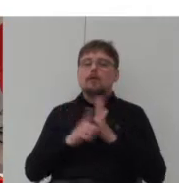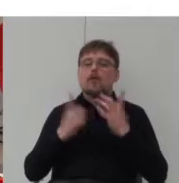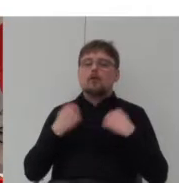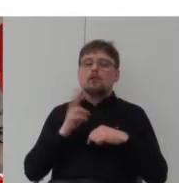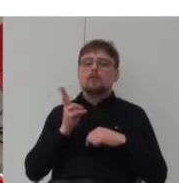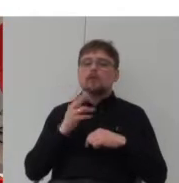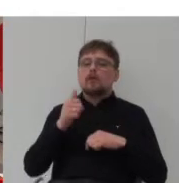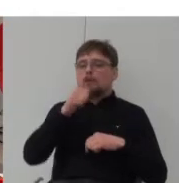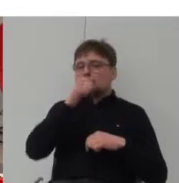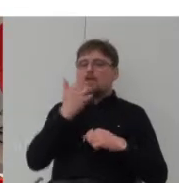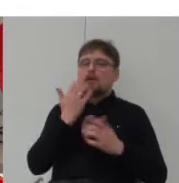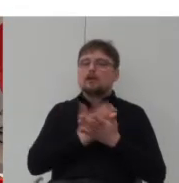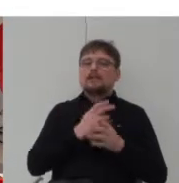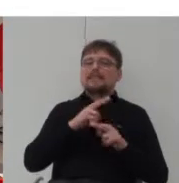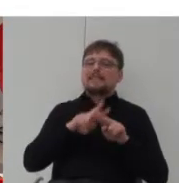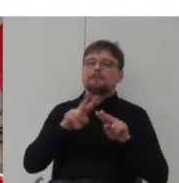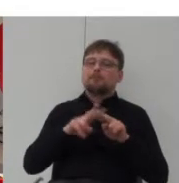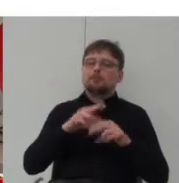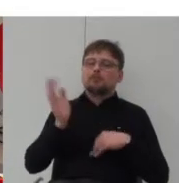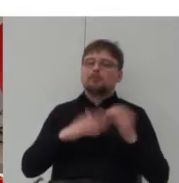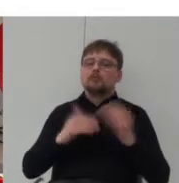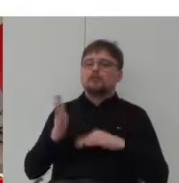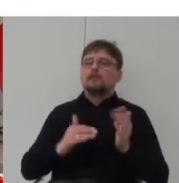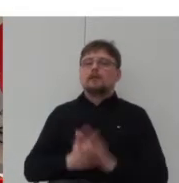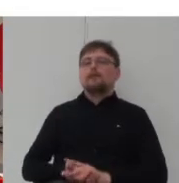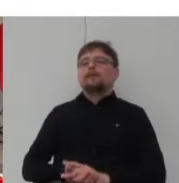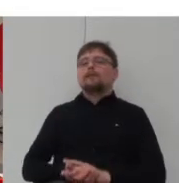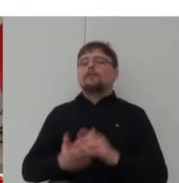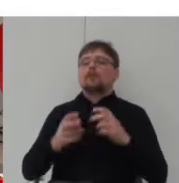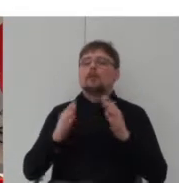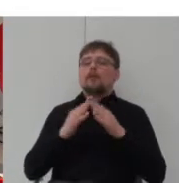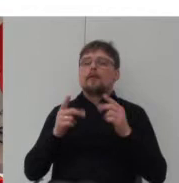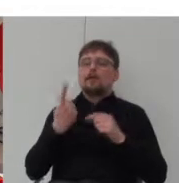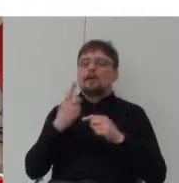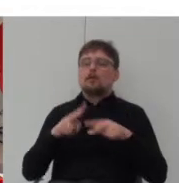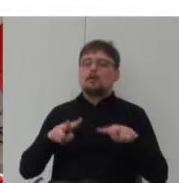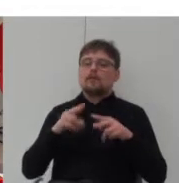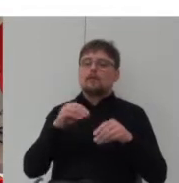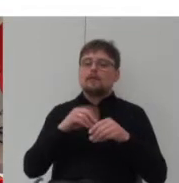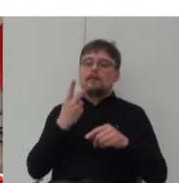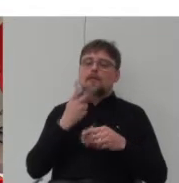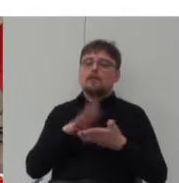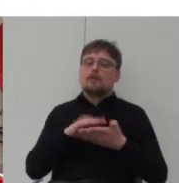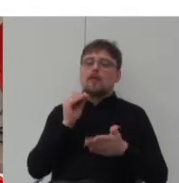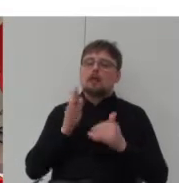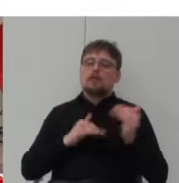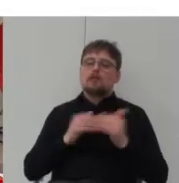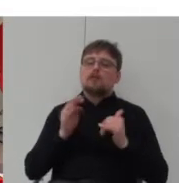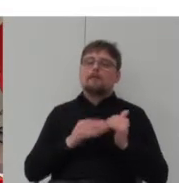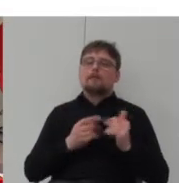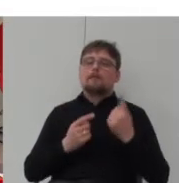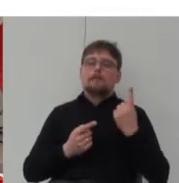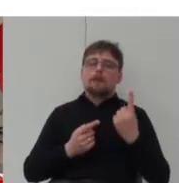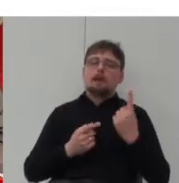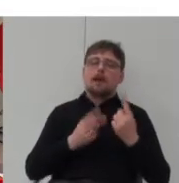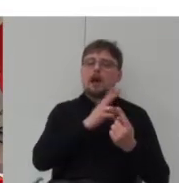w tym przypadku w przypadku domów jednorodzinnych występują dwa modele budowy pierwszy z nich można nazwać